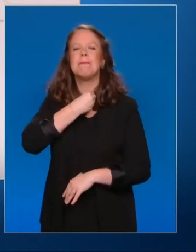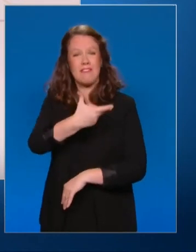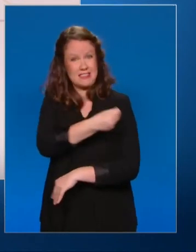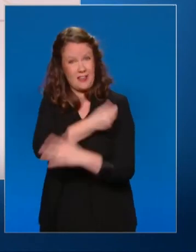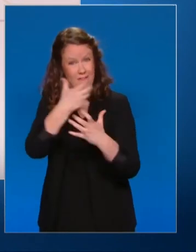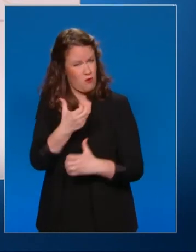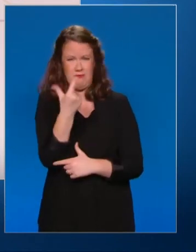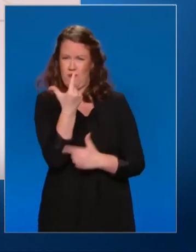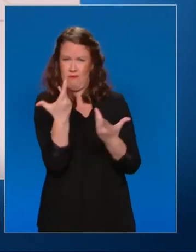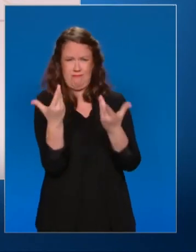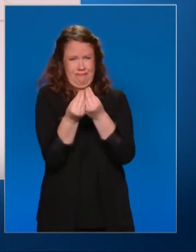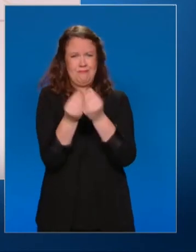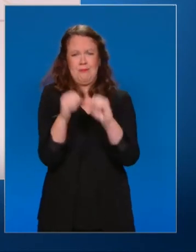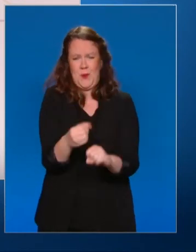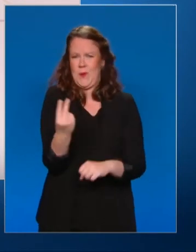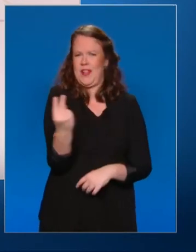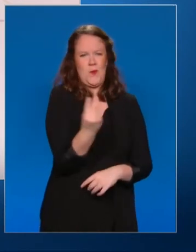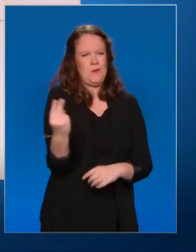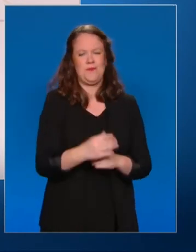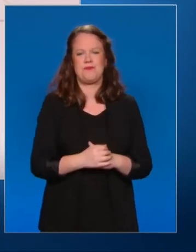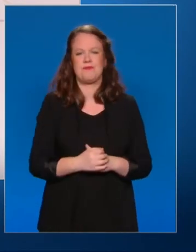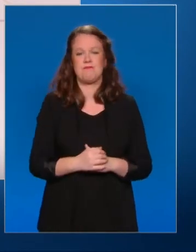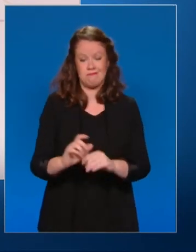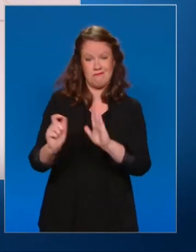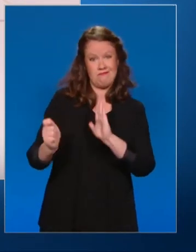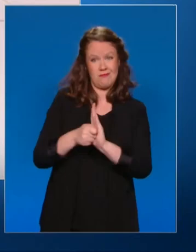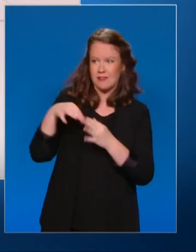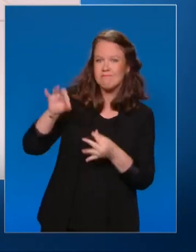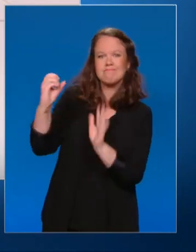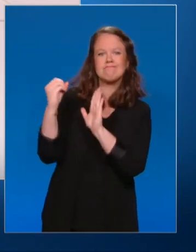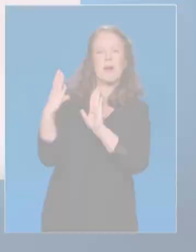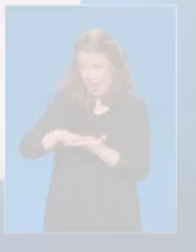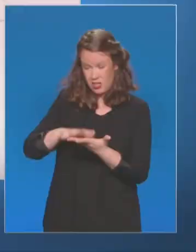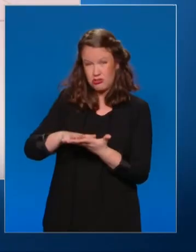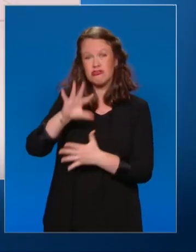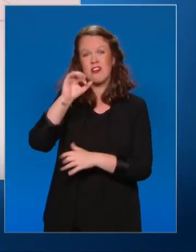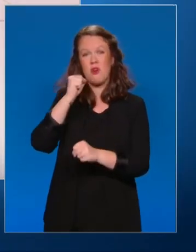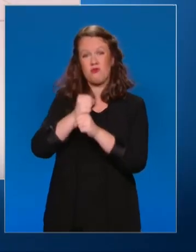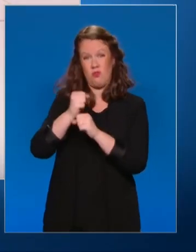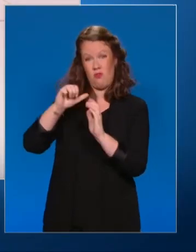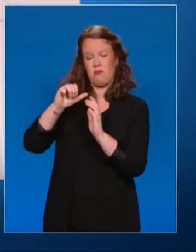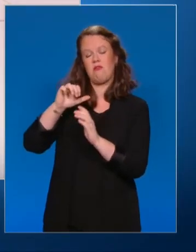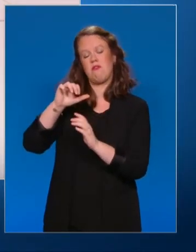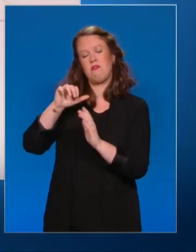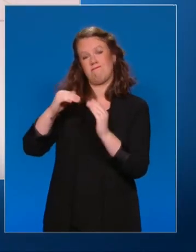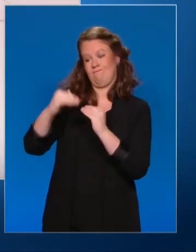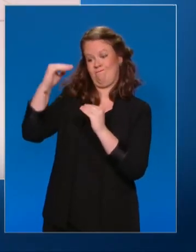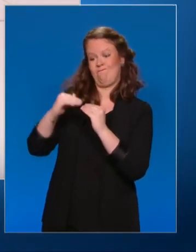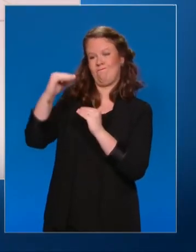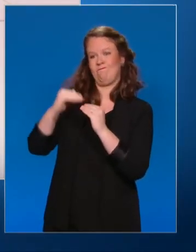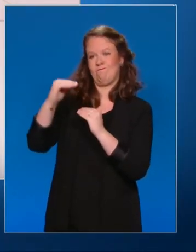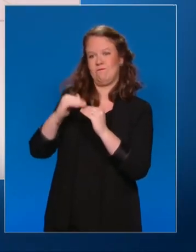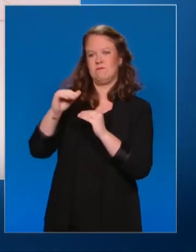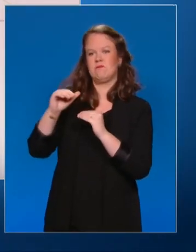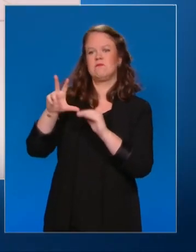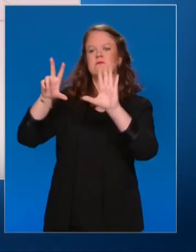il vous faudra justifier d'un rappel pour prolonger la validité de votre passe sanitaire. Une campagne de rappel sera lancée à partir